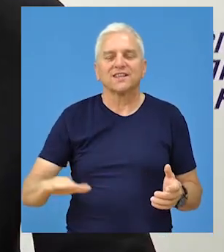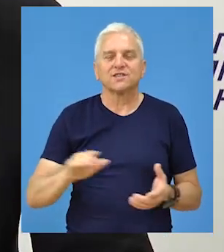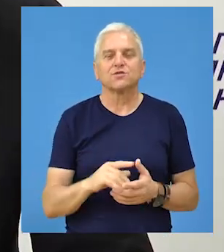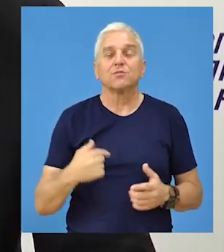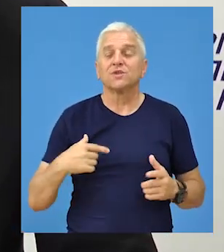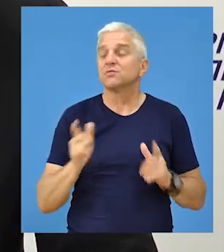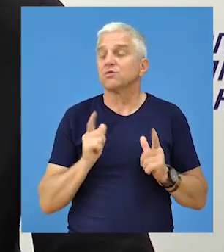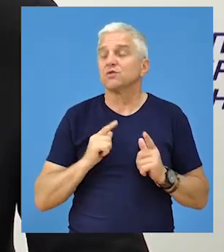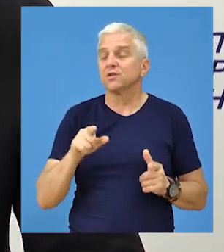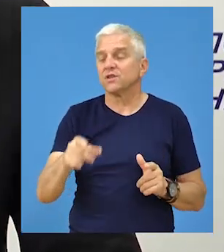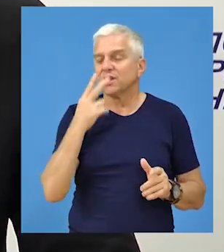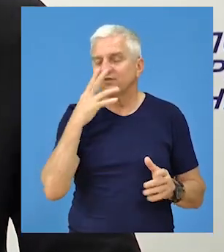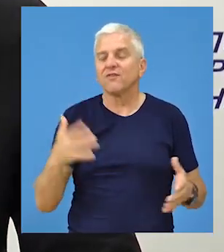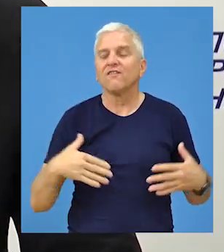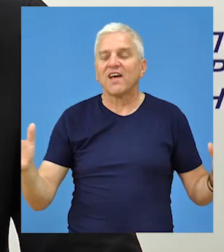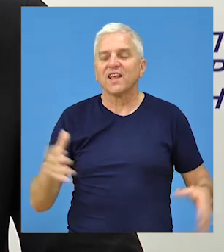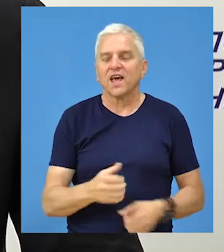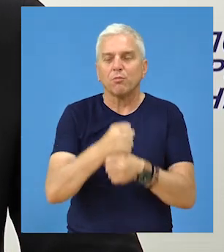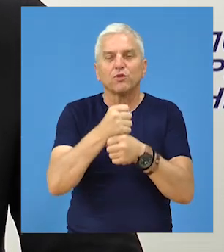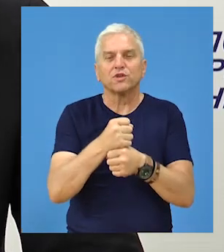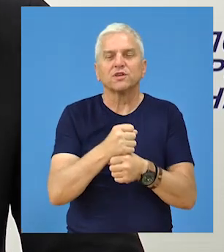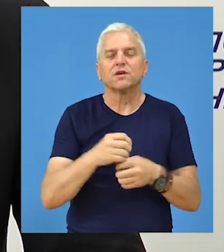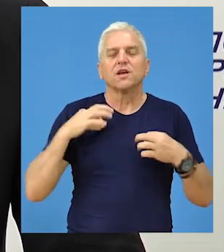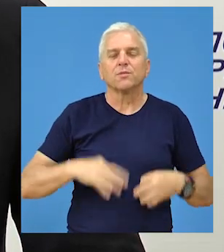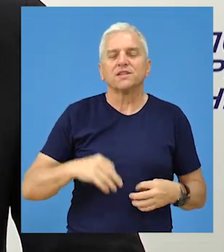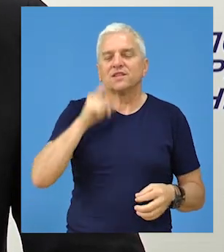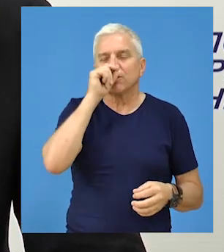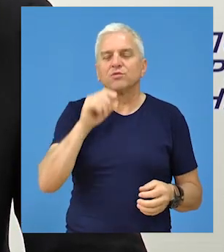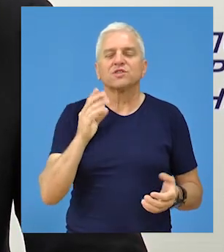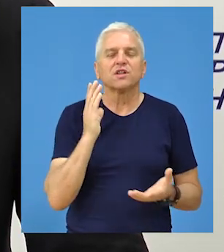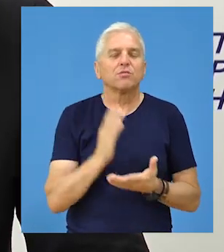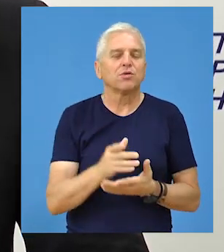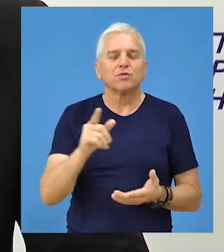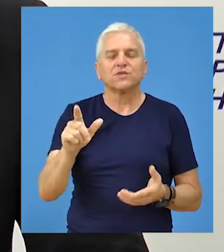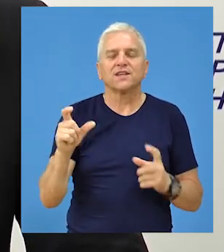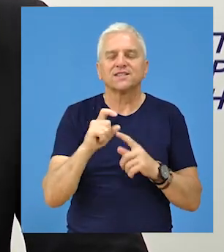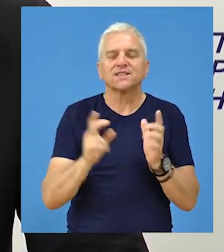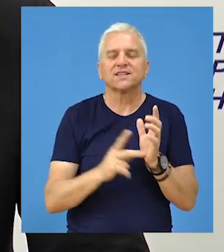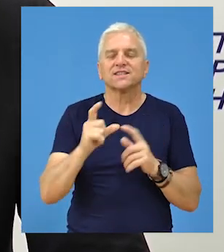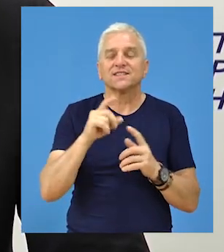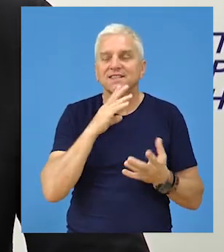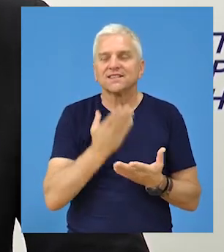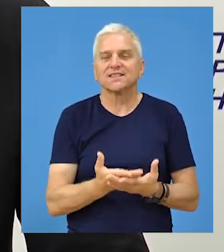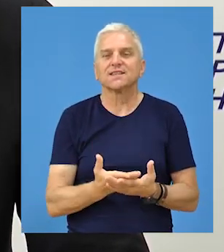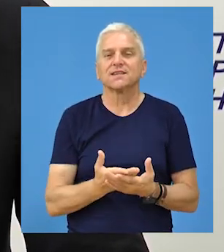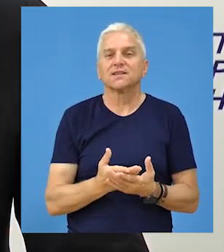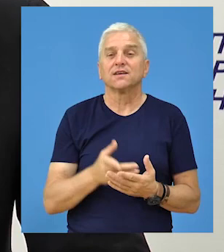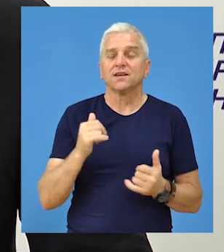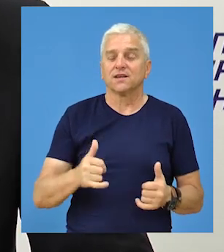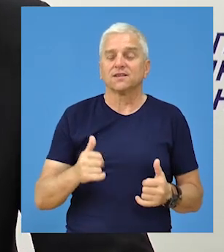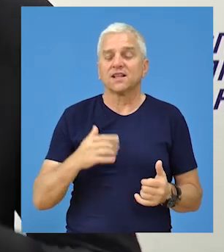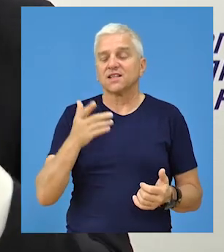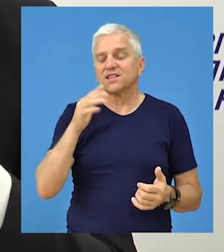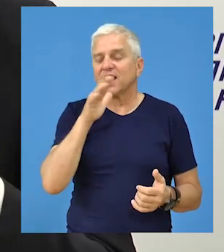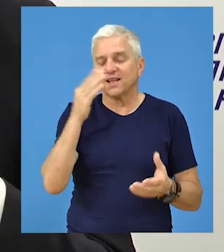Zaočekivati je na osnovu volike podrške da predsjednik opštine Beče bude iz redova Srpske napredne stranke, to je